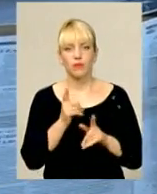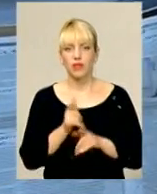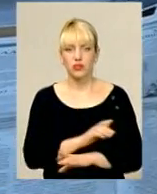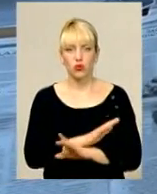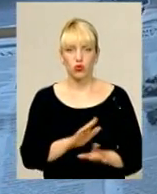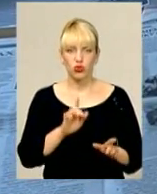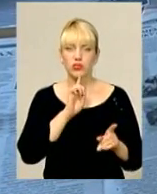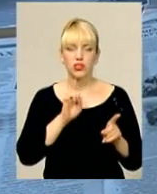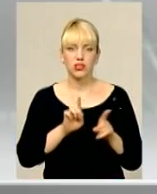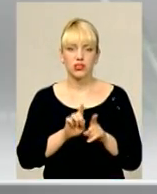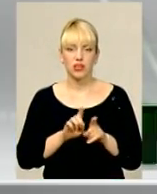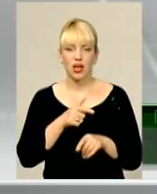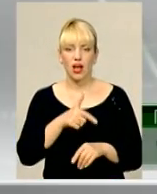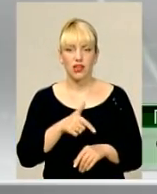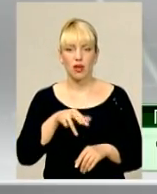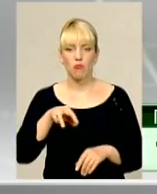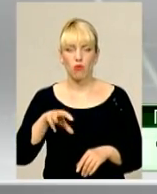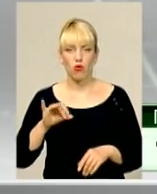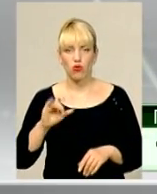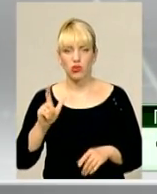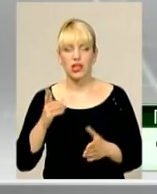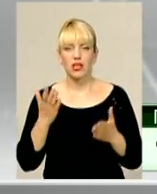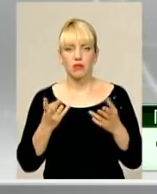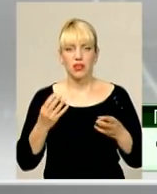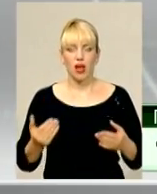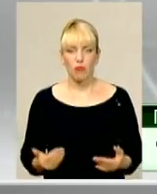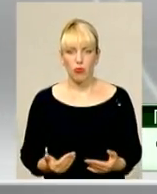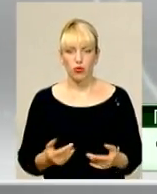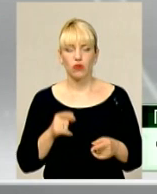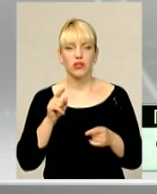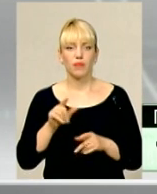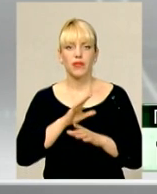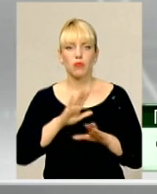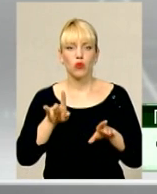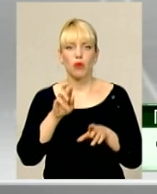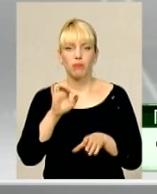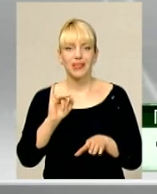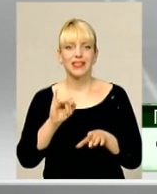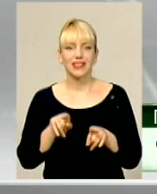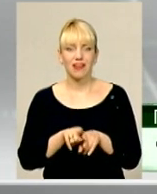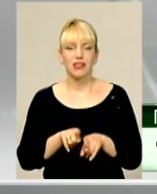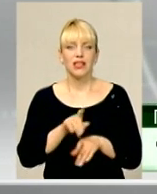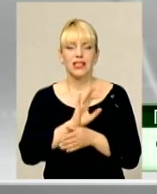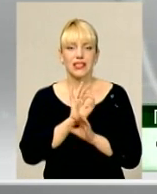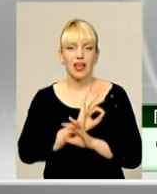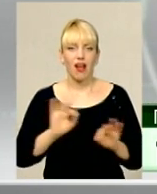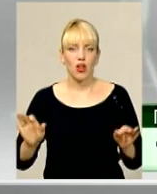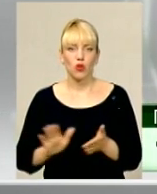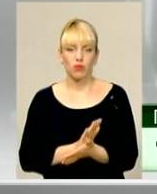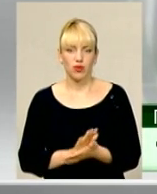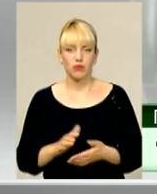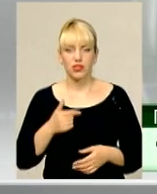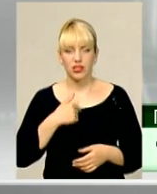погоджується Ганна Мороз. Якби воно було на побутовому, то там не було б так. Це ідеально прибрано. Я